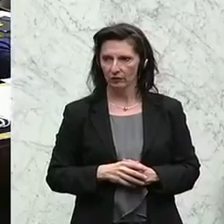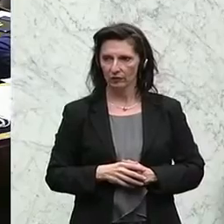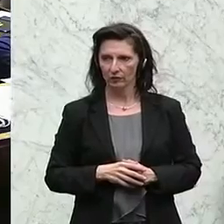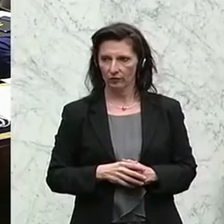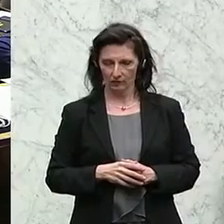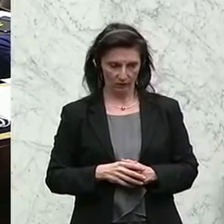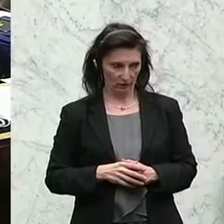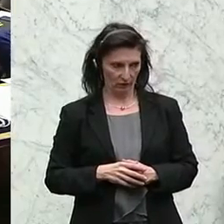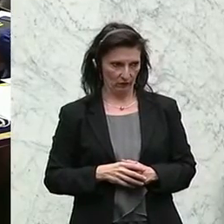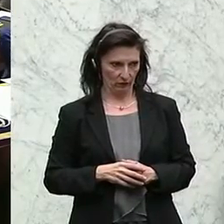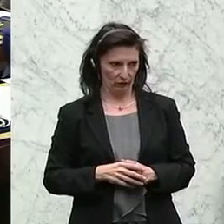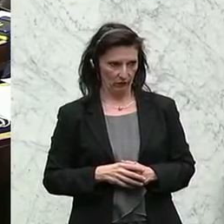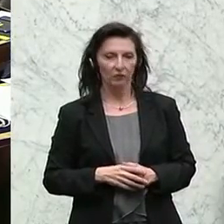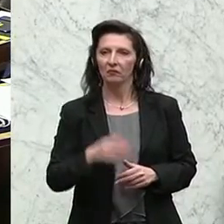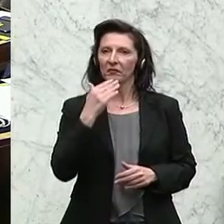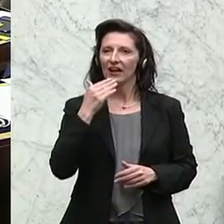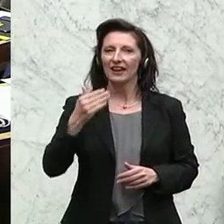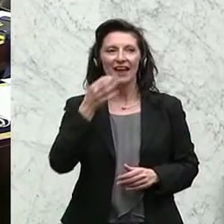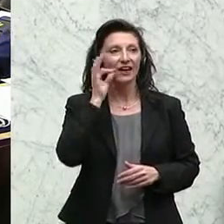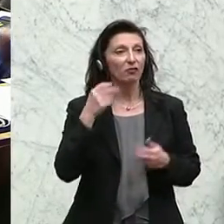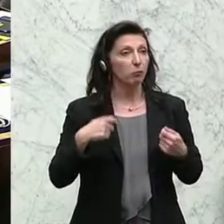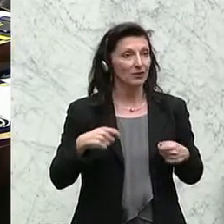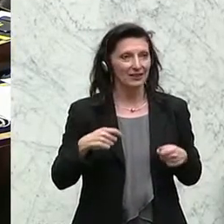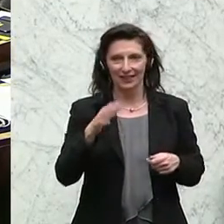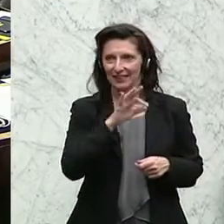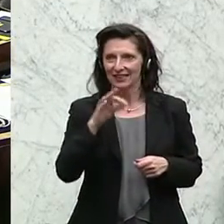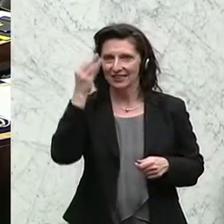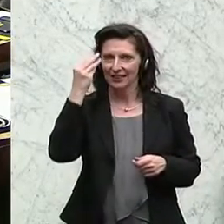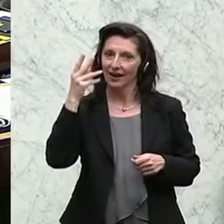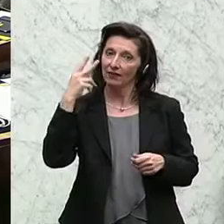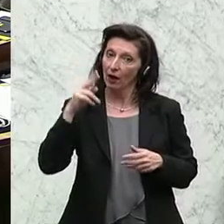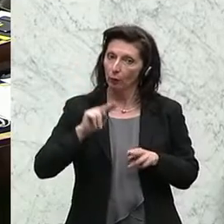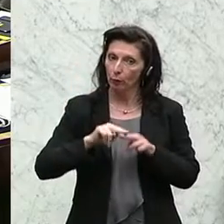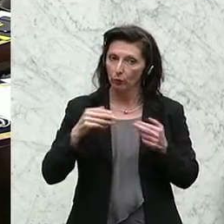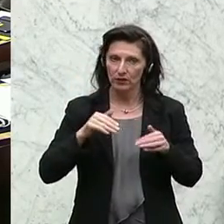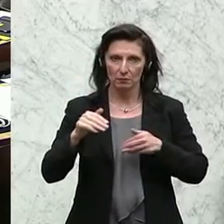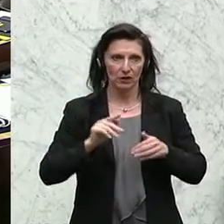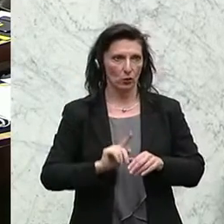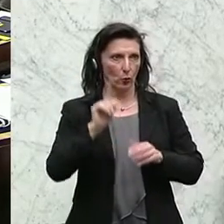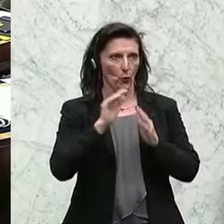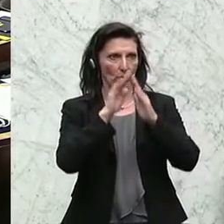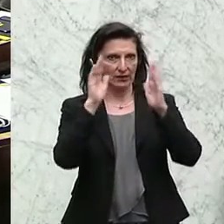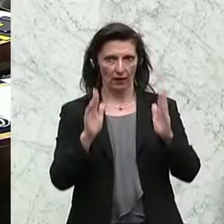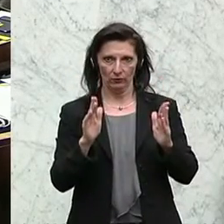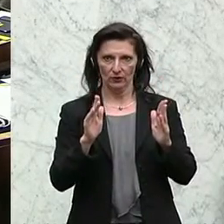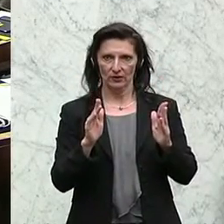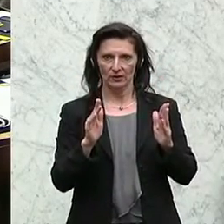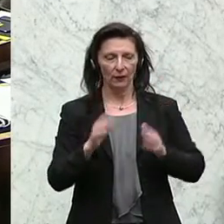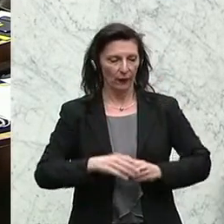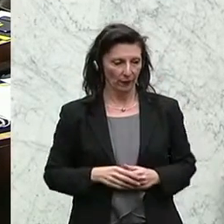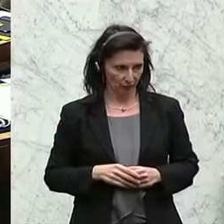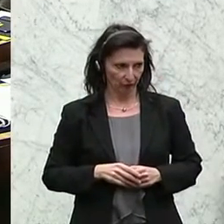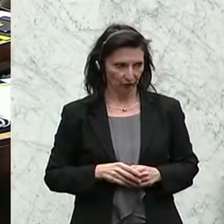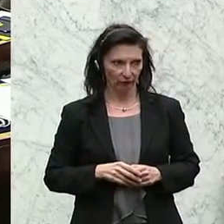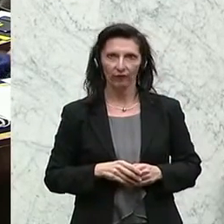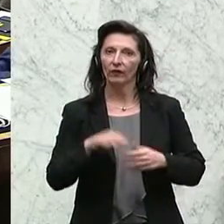Hülberg Huber von der FPÖ ist als Nächster am Wort. Sehr geehrter Herr Bundesminister, hohes Haus, ich beziehe mich auf den